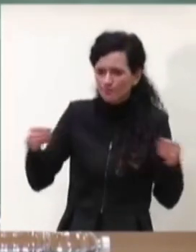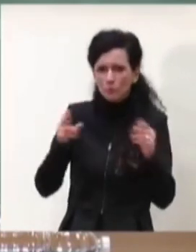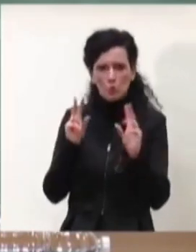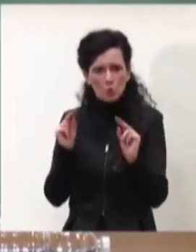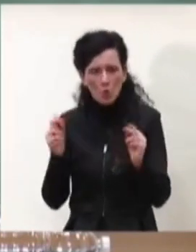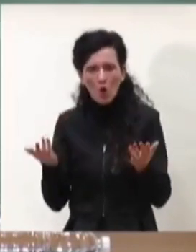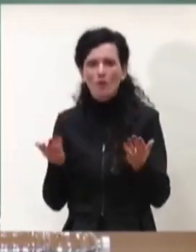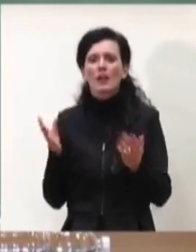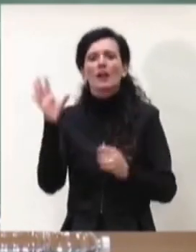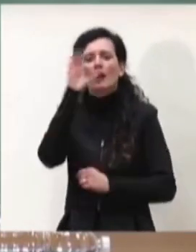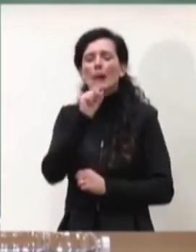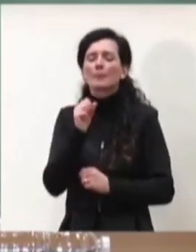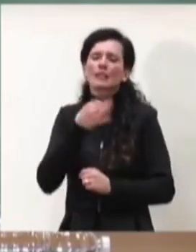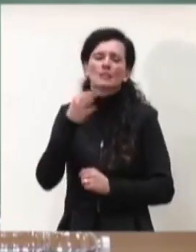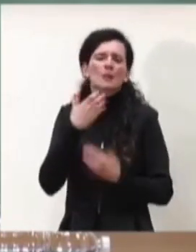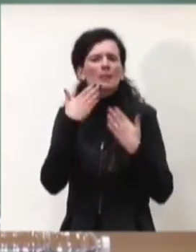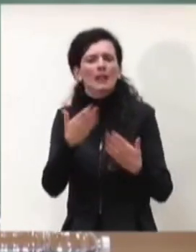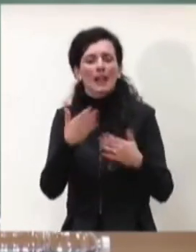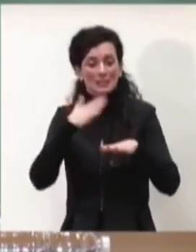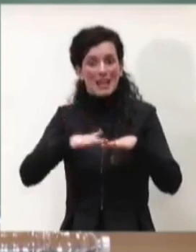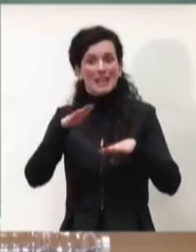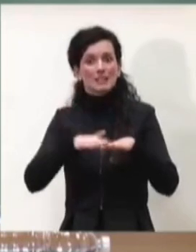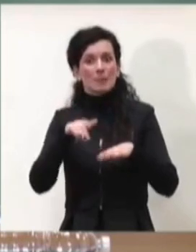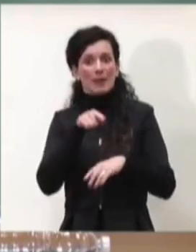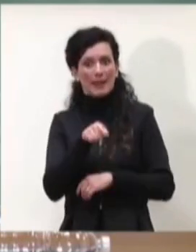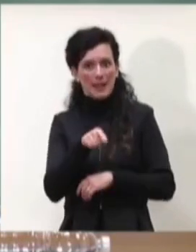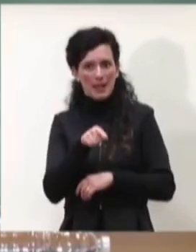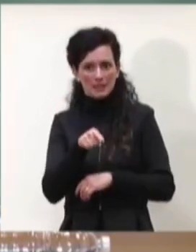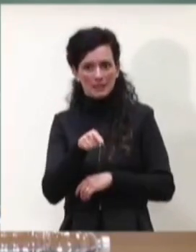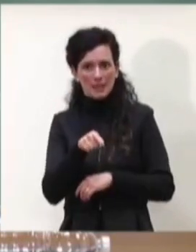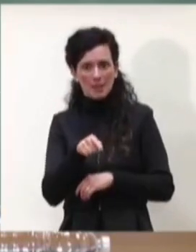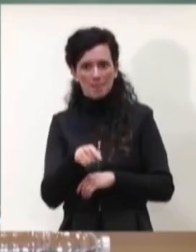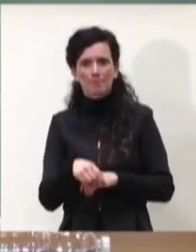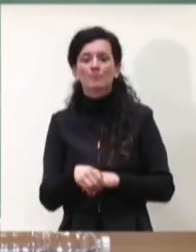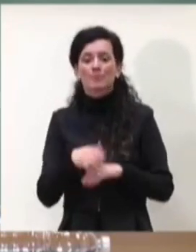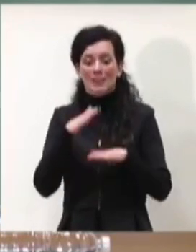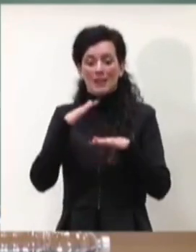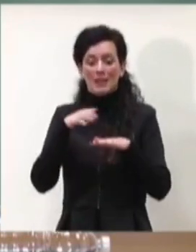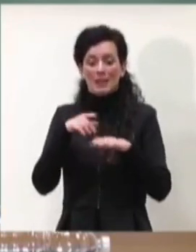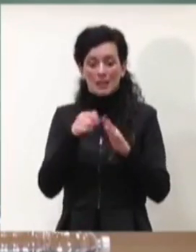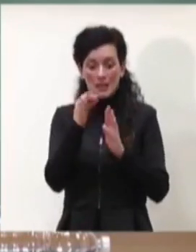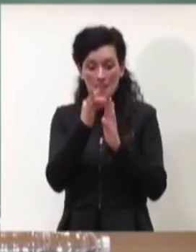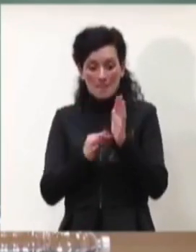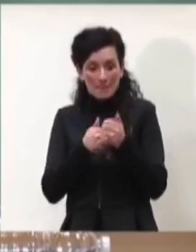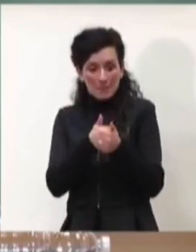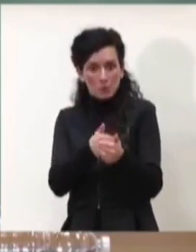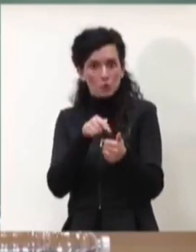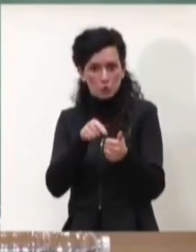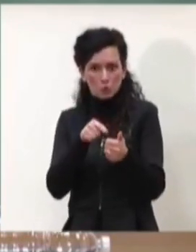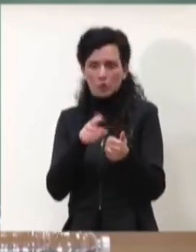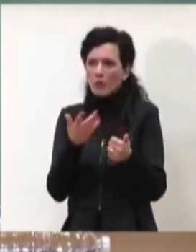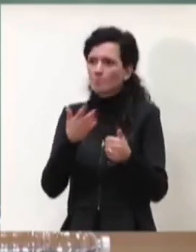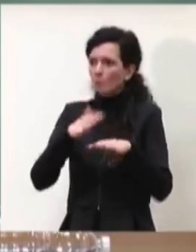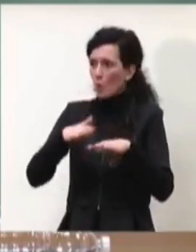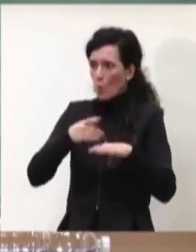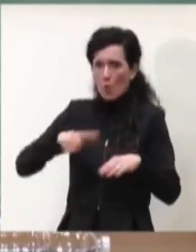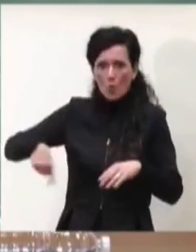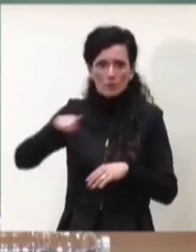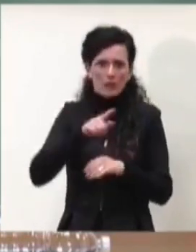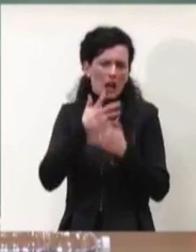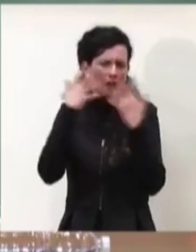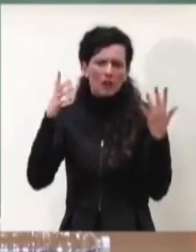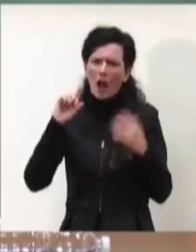'esperienza che facciamo, le misure che sono state adottate che peraltro sono ormai note un po' a tutti, tra virgolette,